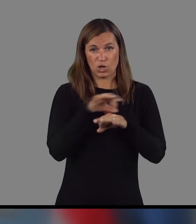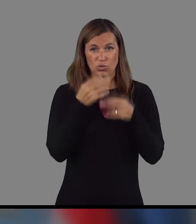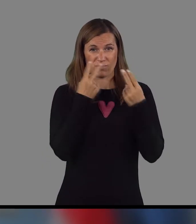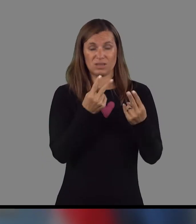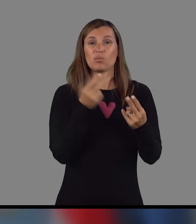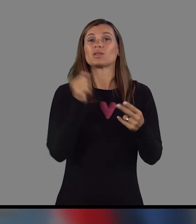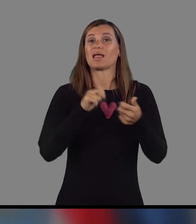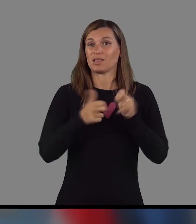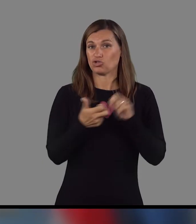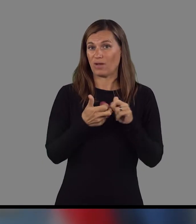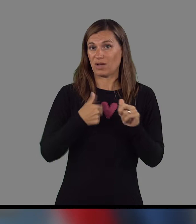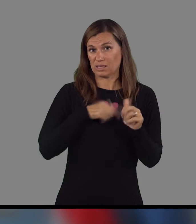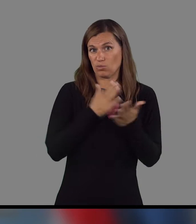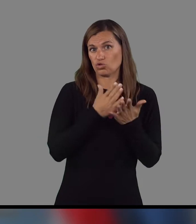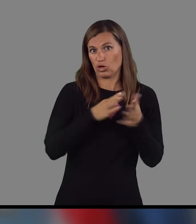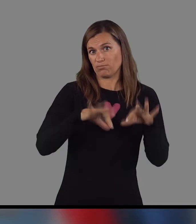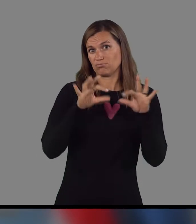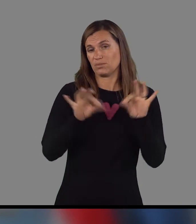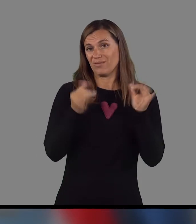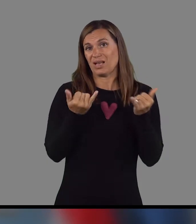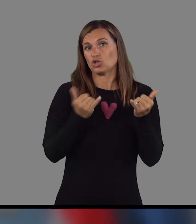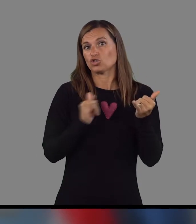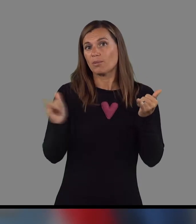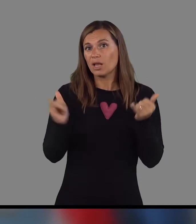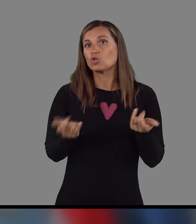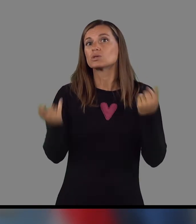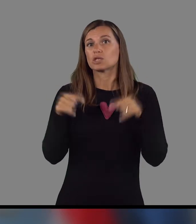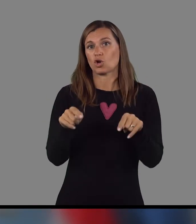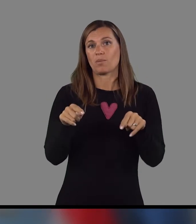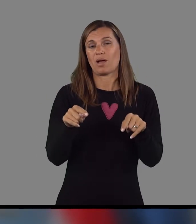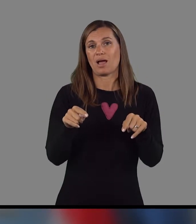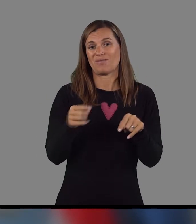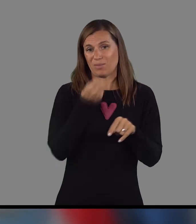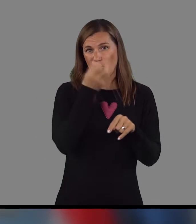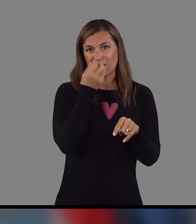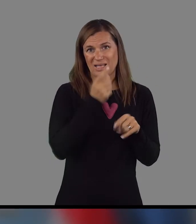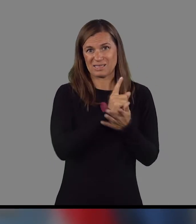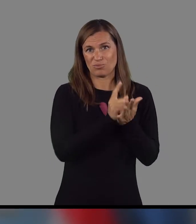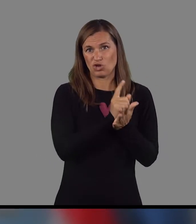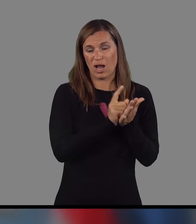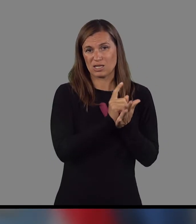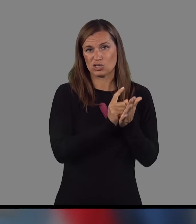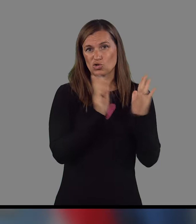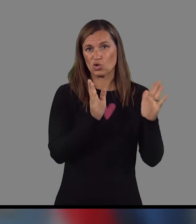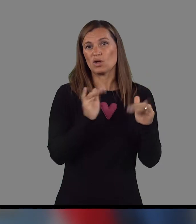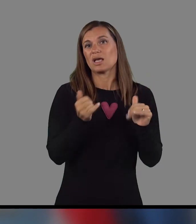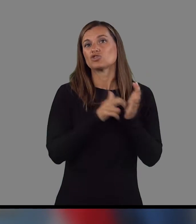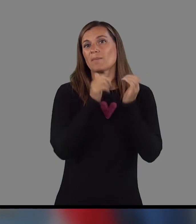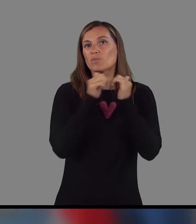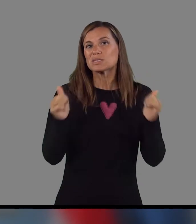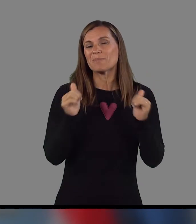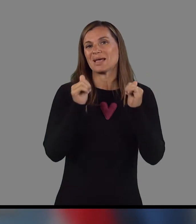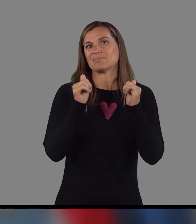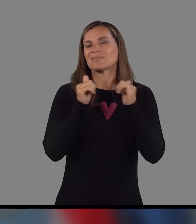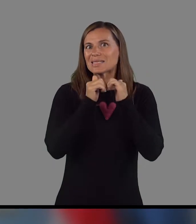da pravzaprav težava, ki smo že zaznali v letošnjem letu oziroma v spoljandanskem času, je posebej